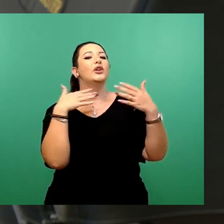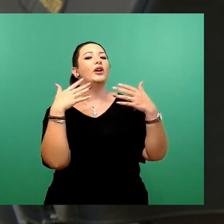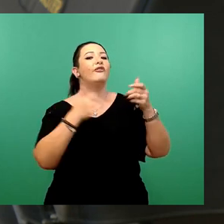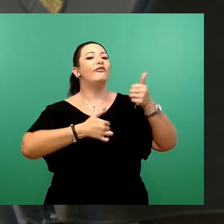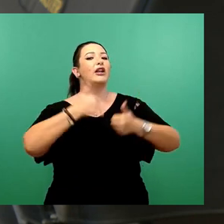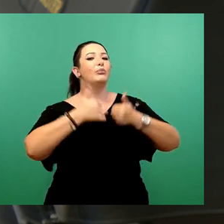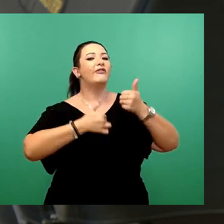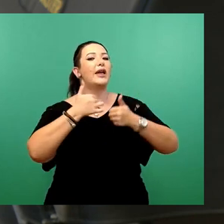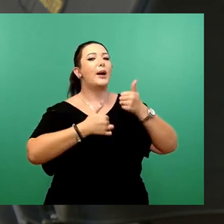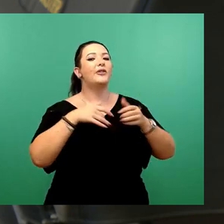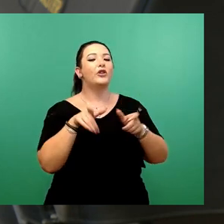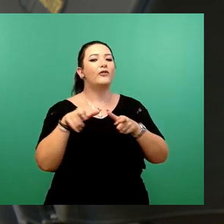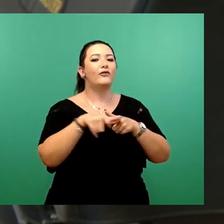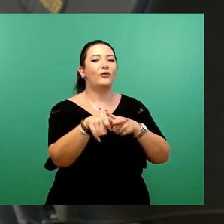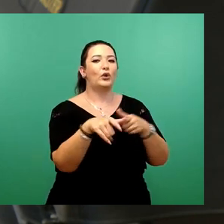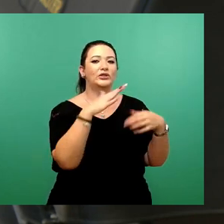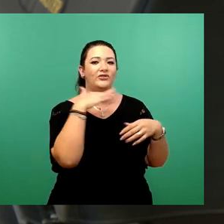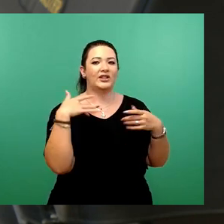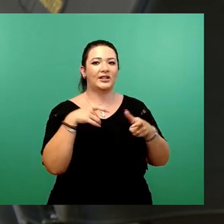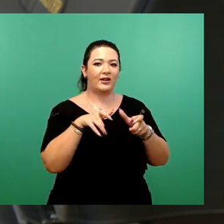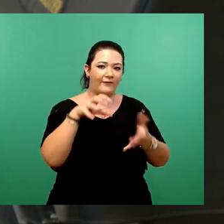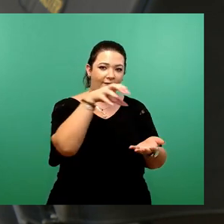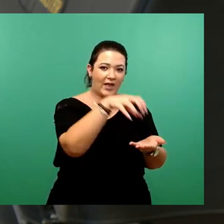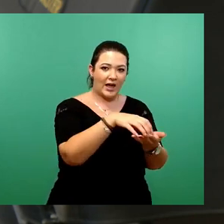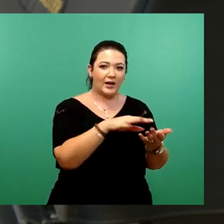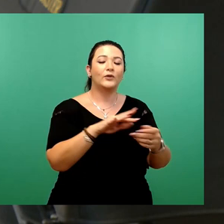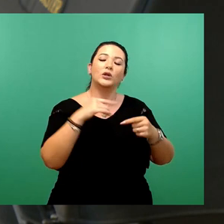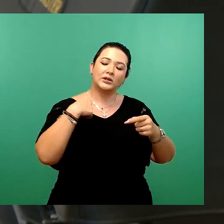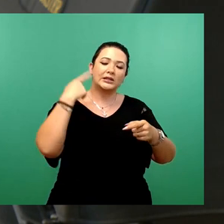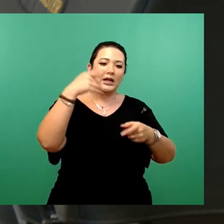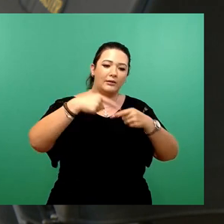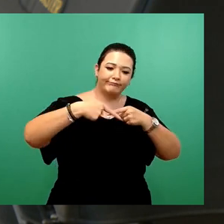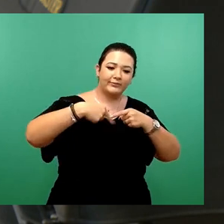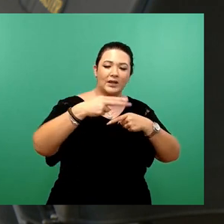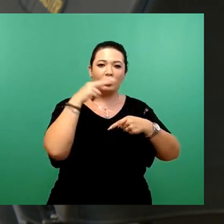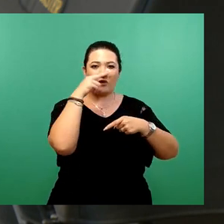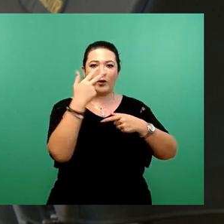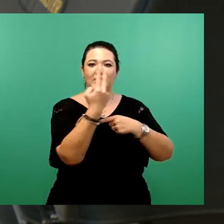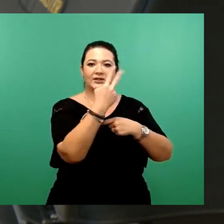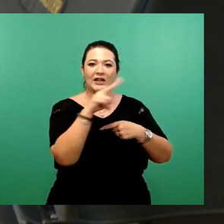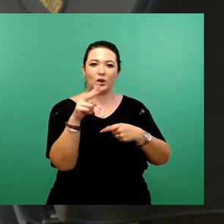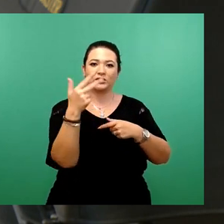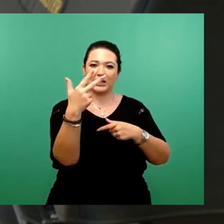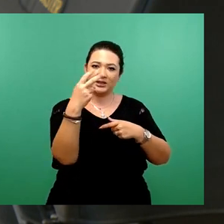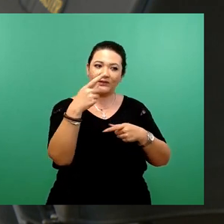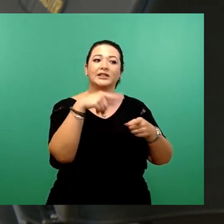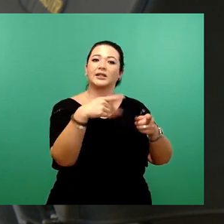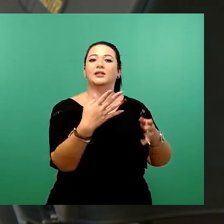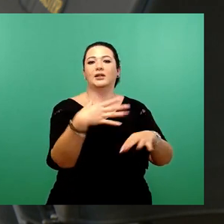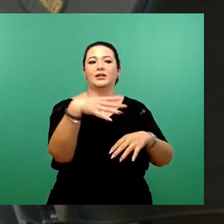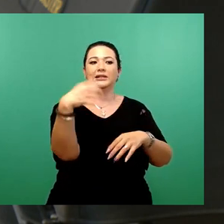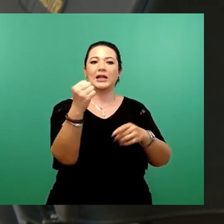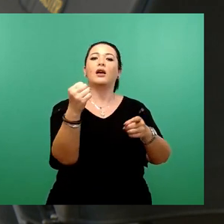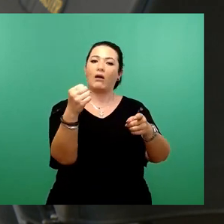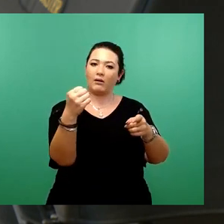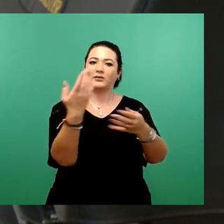Jury wird voraussichtlich im November 2023 den Siegerentwurf küren. Welche weiteren Vorlagen über den